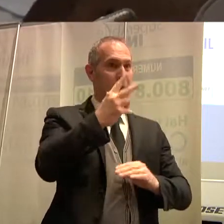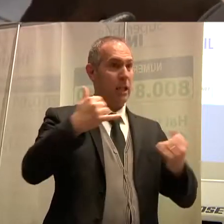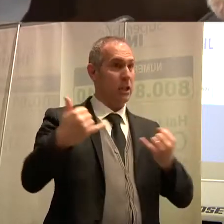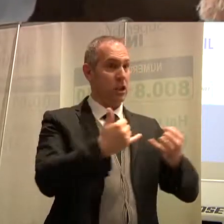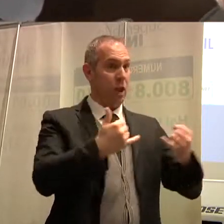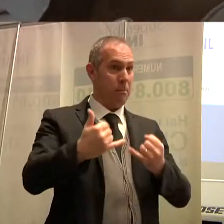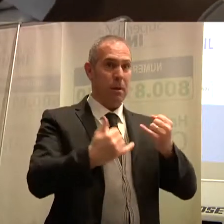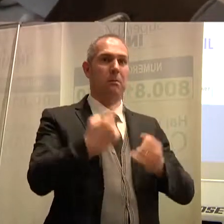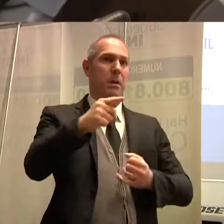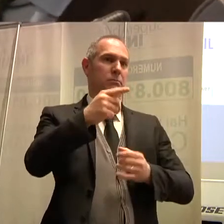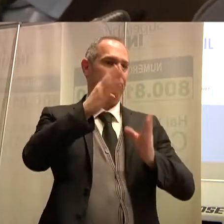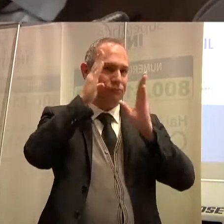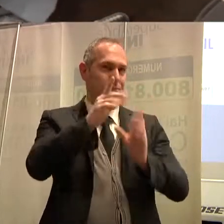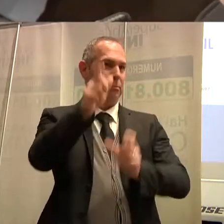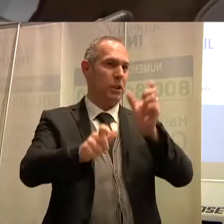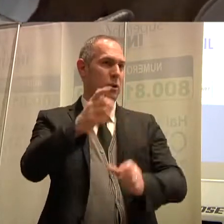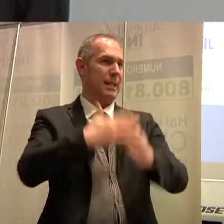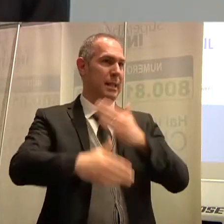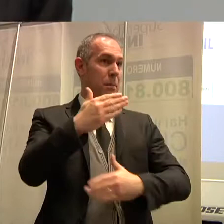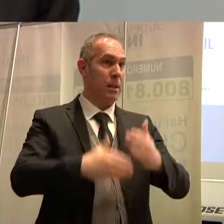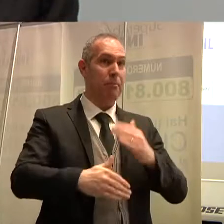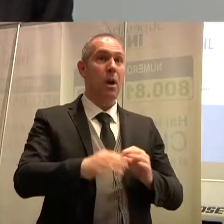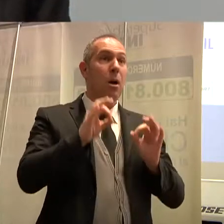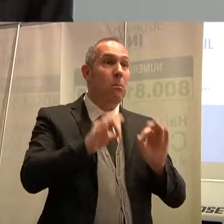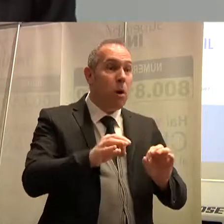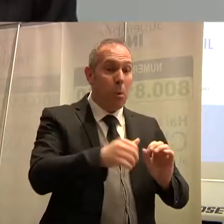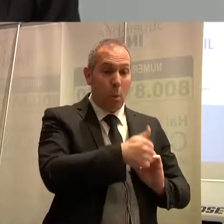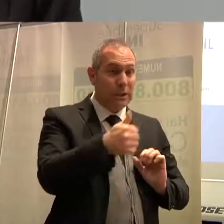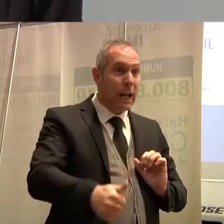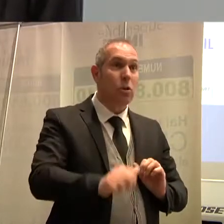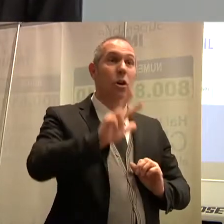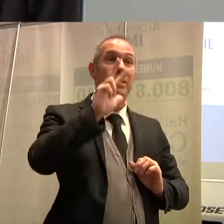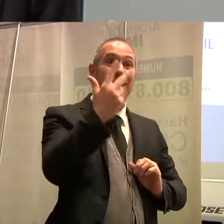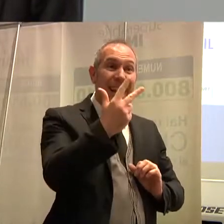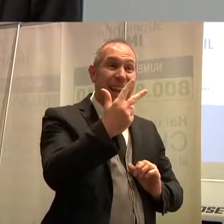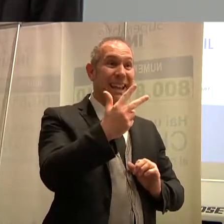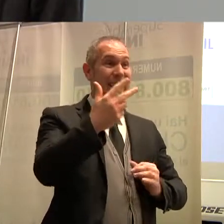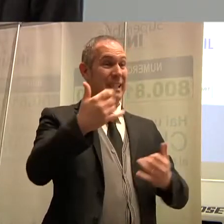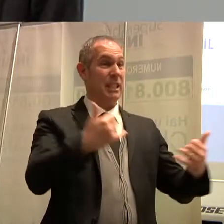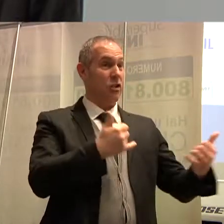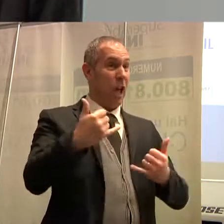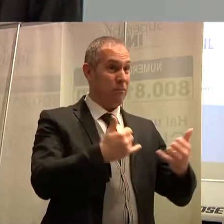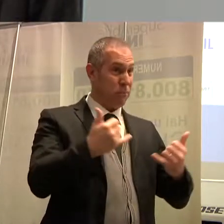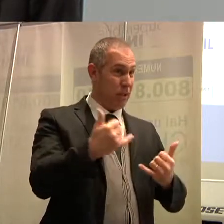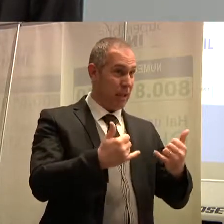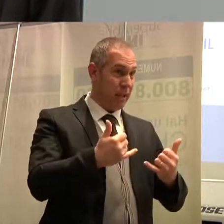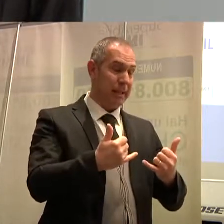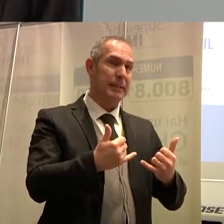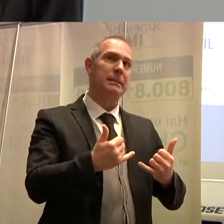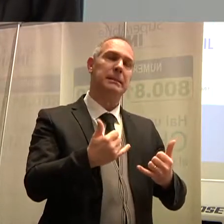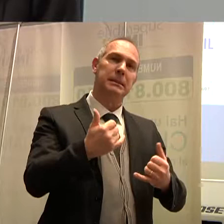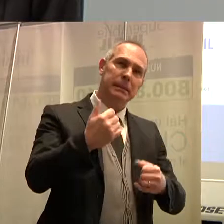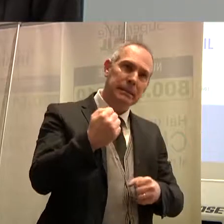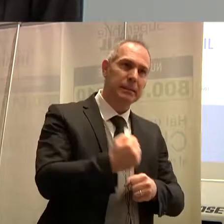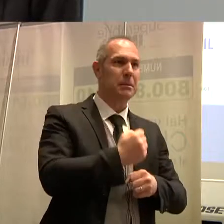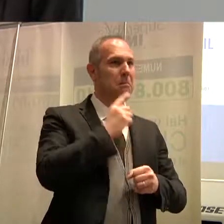Oggi capita proprio il 3 dicembre, in altri anni l'abbiamo spostato di data, forse avremmo fatto bene anche oggi perché c'è una concomitanza